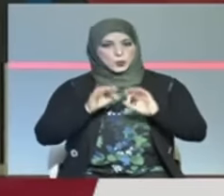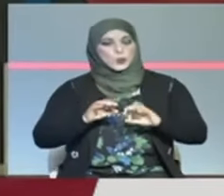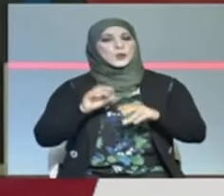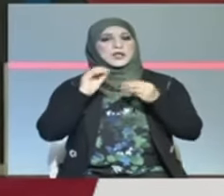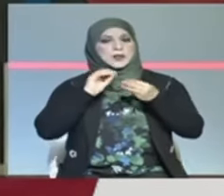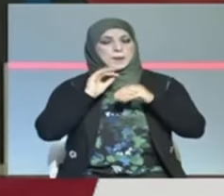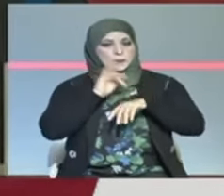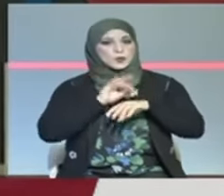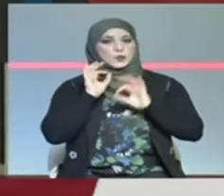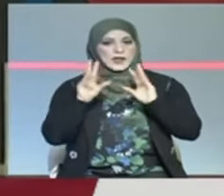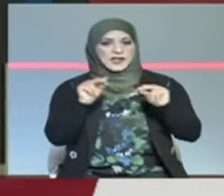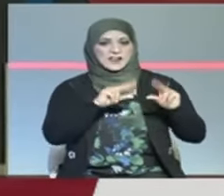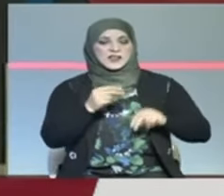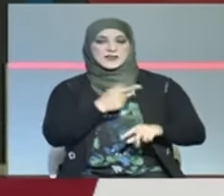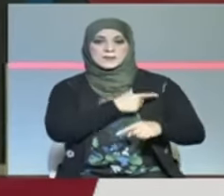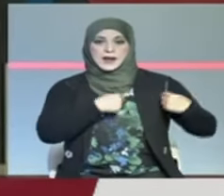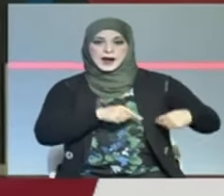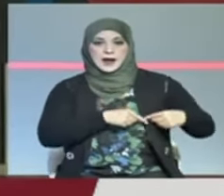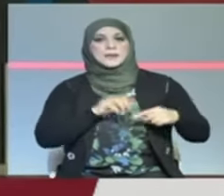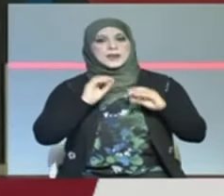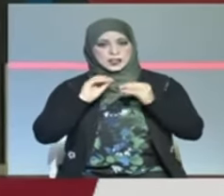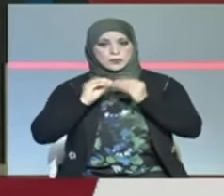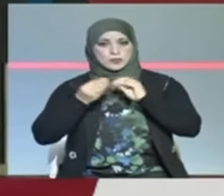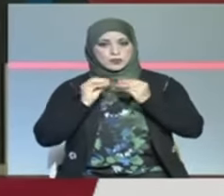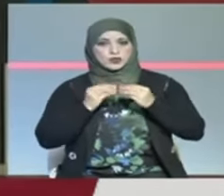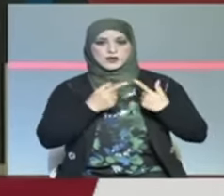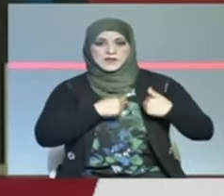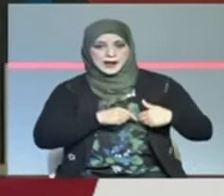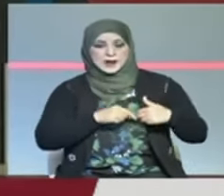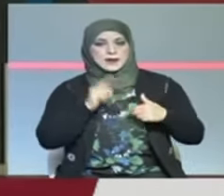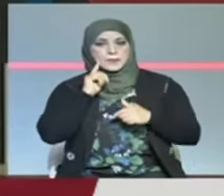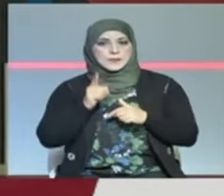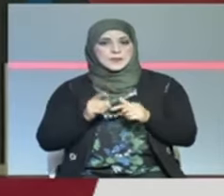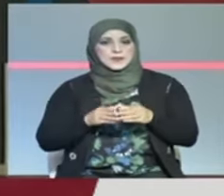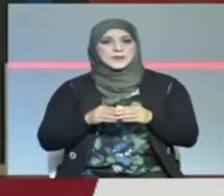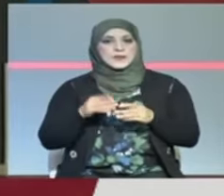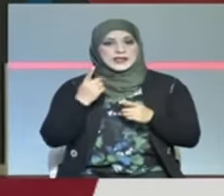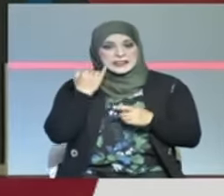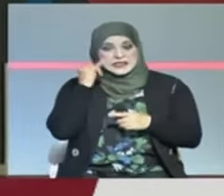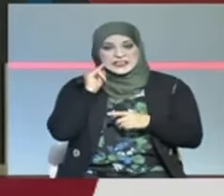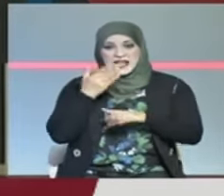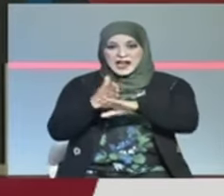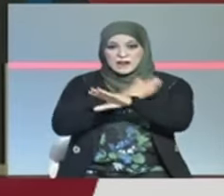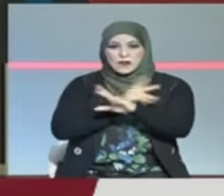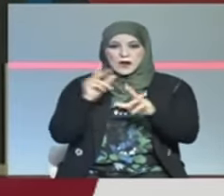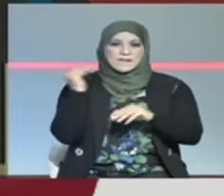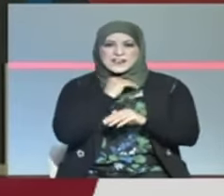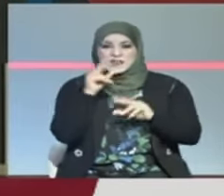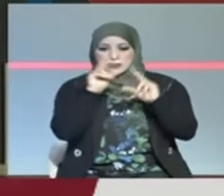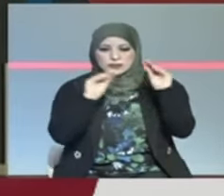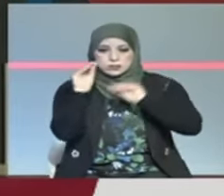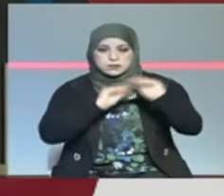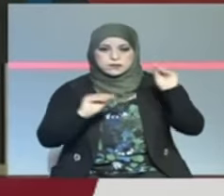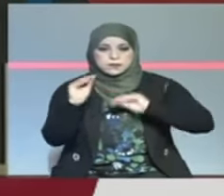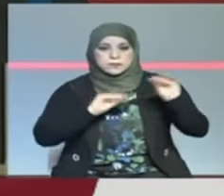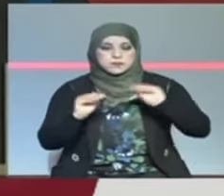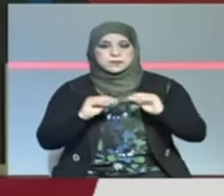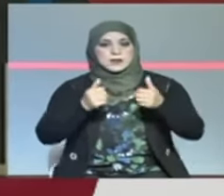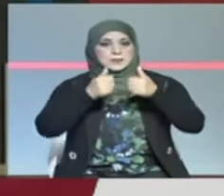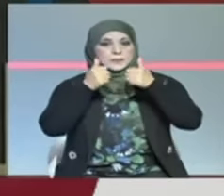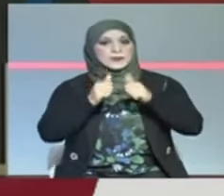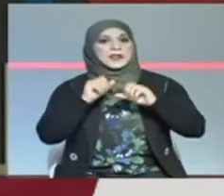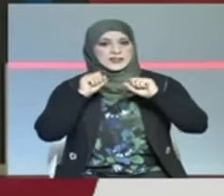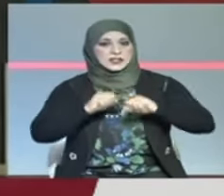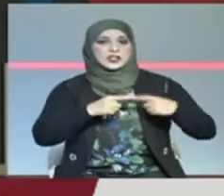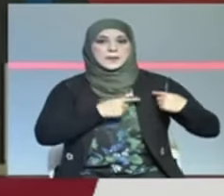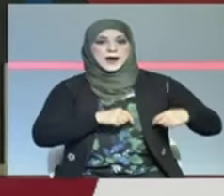ويجب يعطي التهاب في عضلة القلب والتهاب في عضلة القلب إذا من شخص وهيش مبكر ونعالجوها بطريقة مباركة تجم توصل لقصور القلب